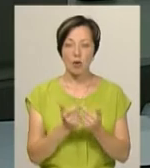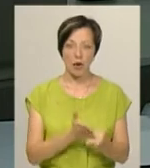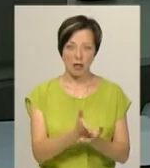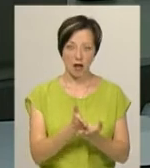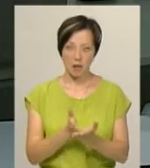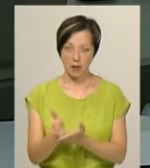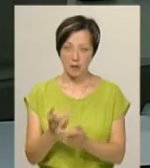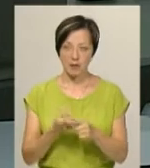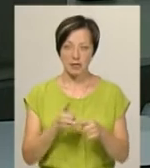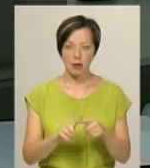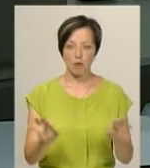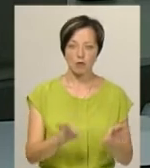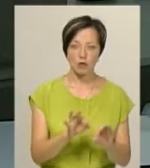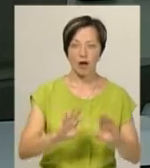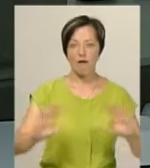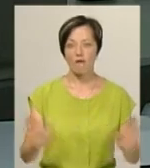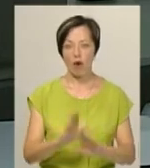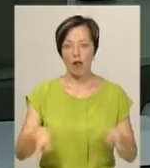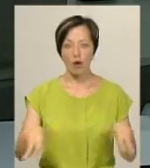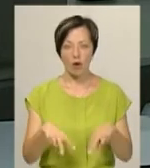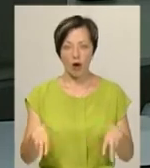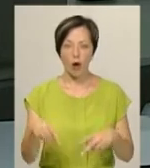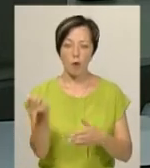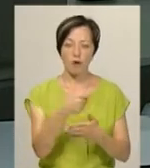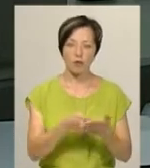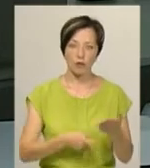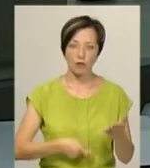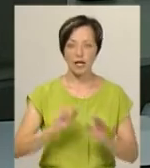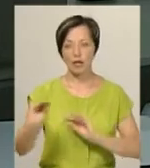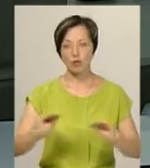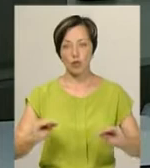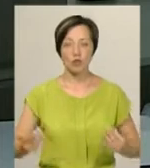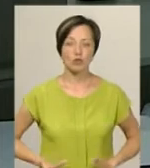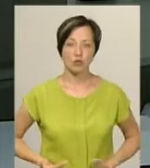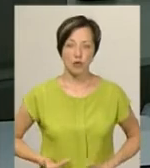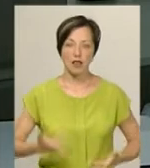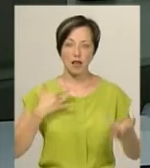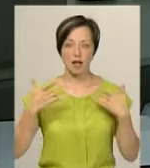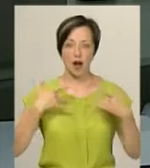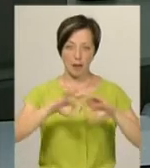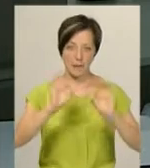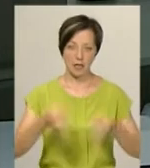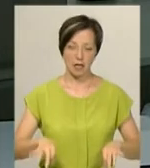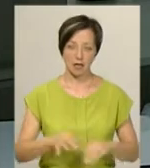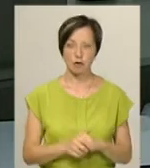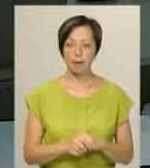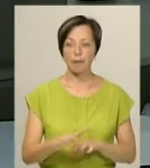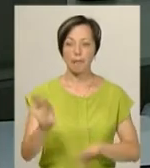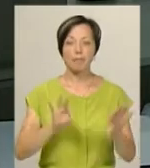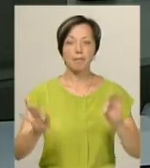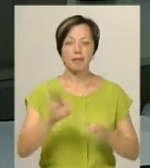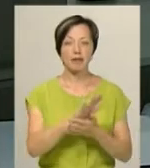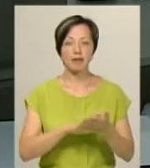напрямками. Це музика, вокал, хореографія, образотворче, декоративне, ужиткове та театральне мистецтво. Відбір